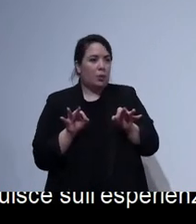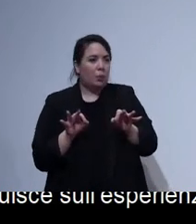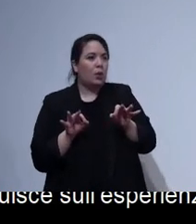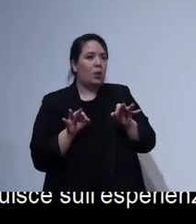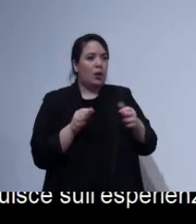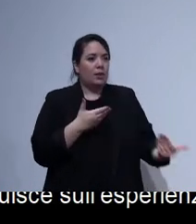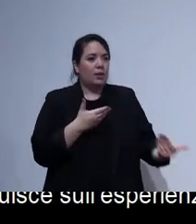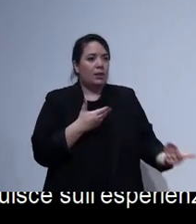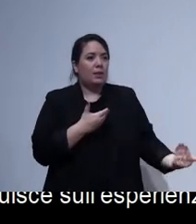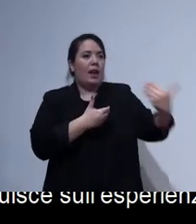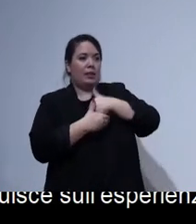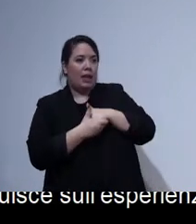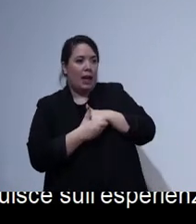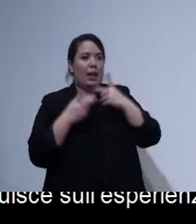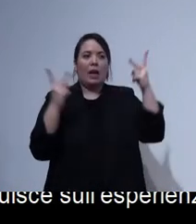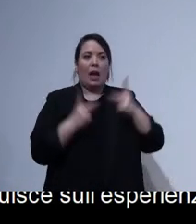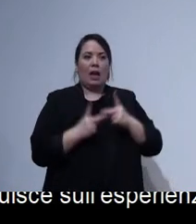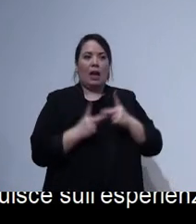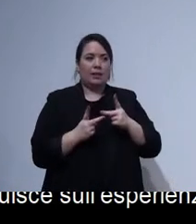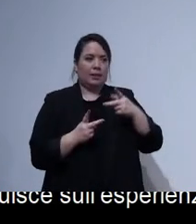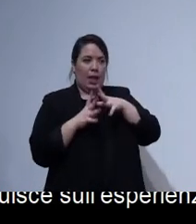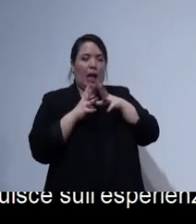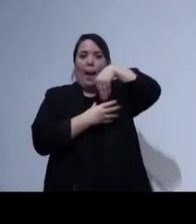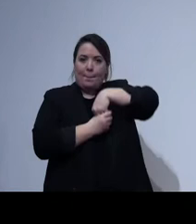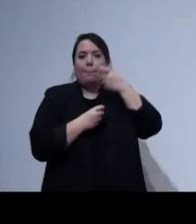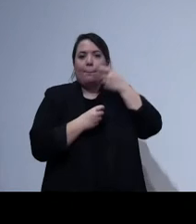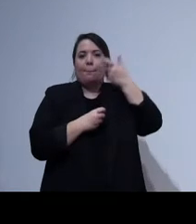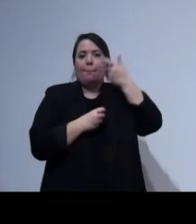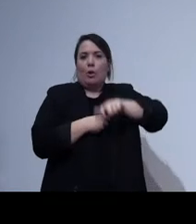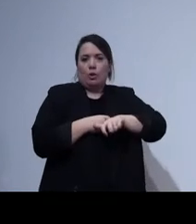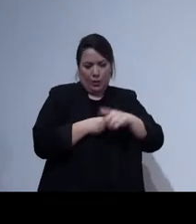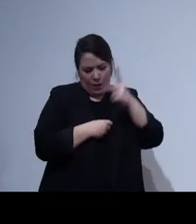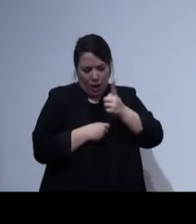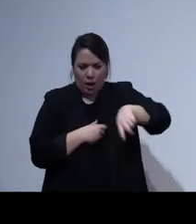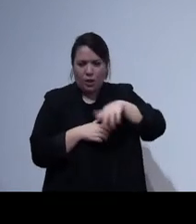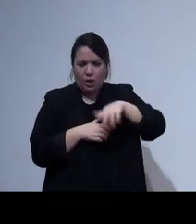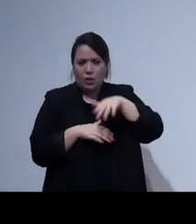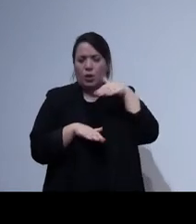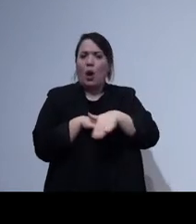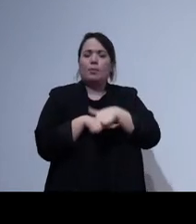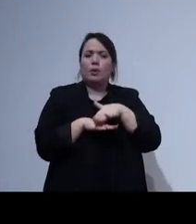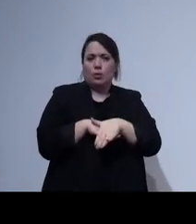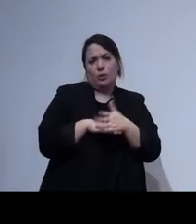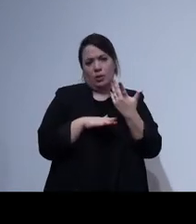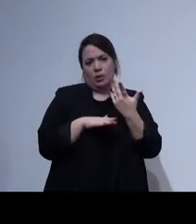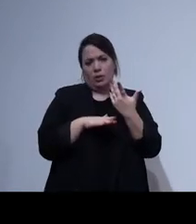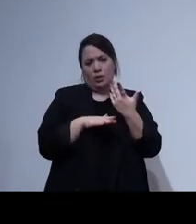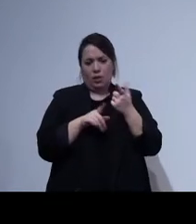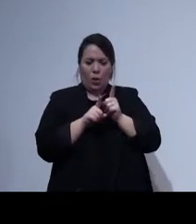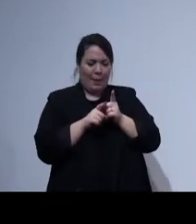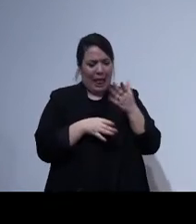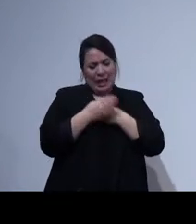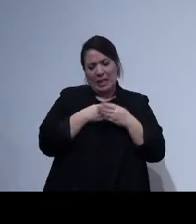sedi aziendali, perché è vero che siamo abituati ad essere rappresentati